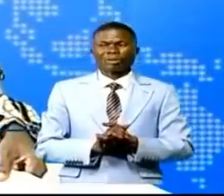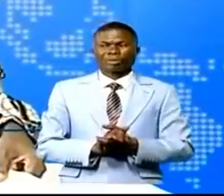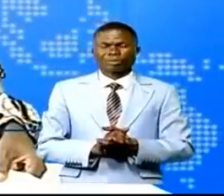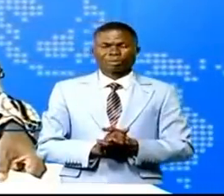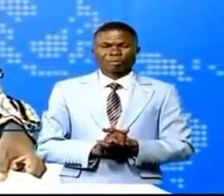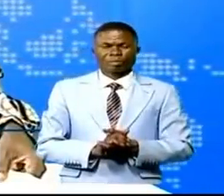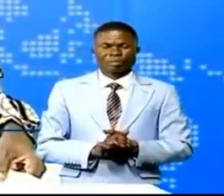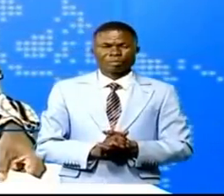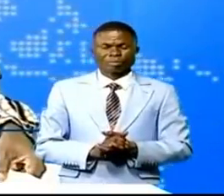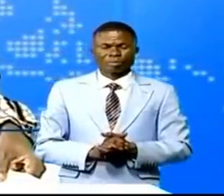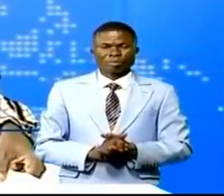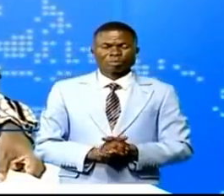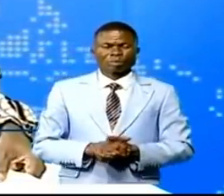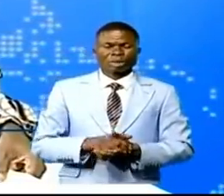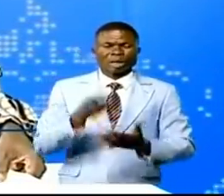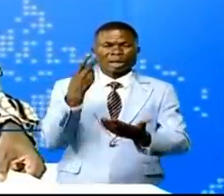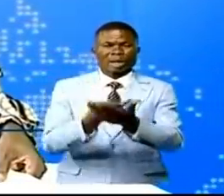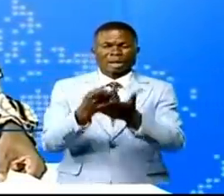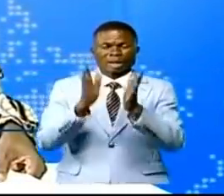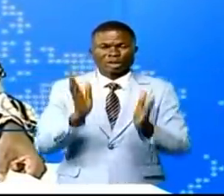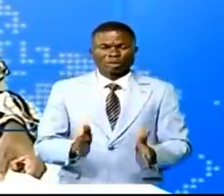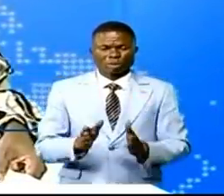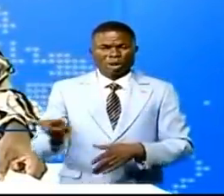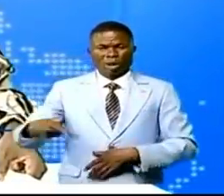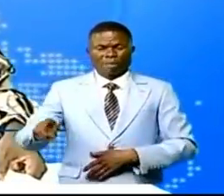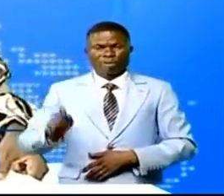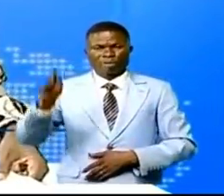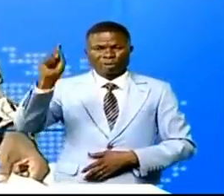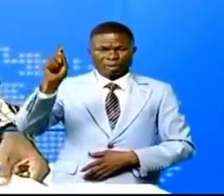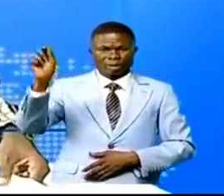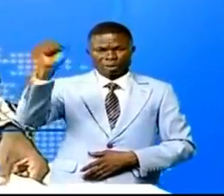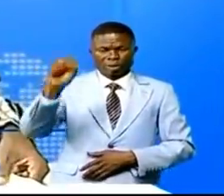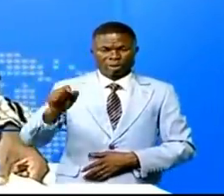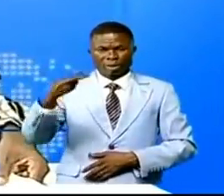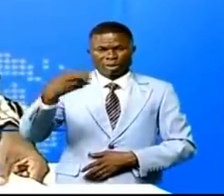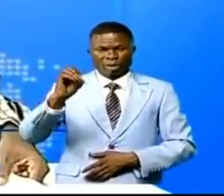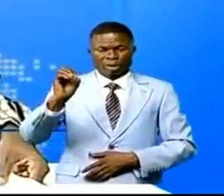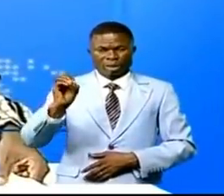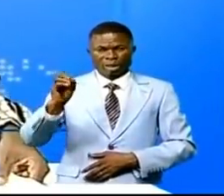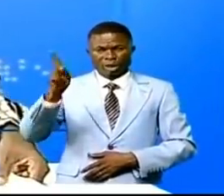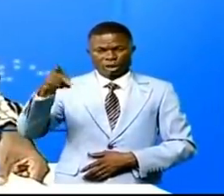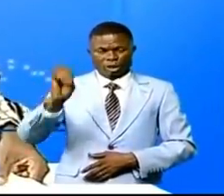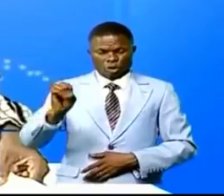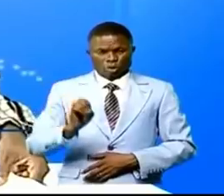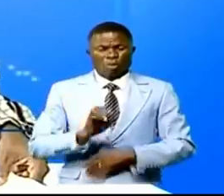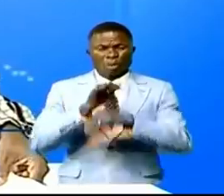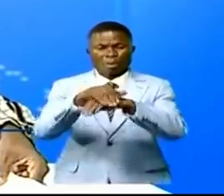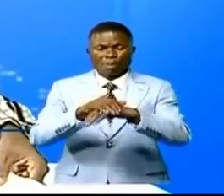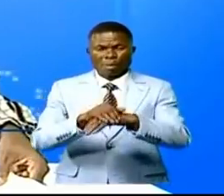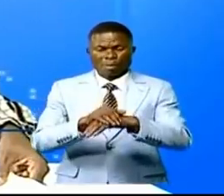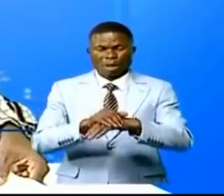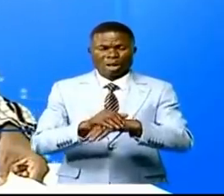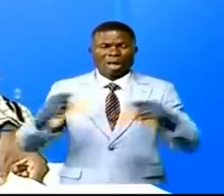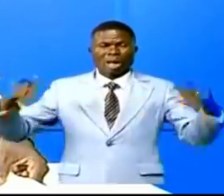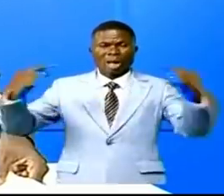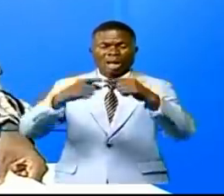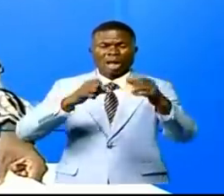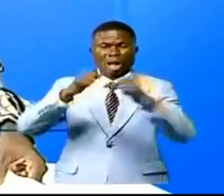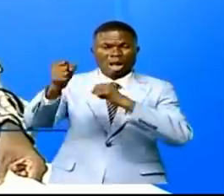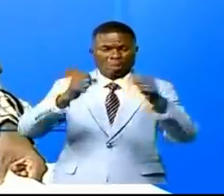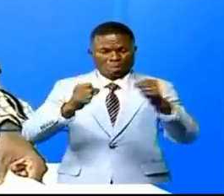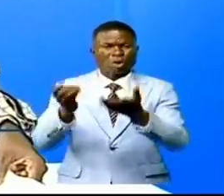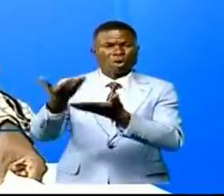pugilistes de la Tchopo qui ont participé au championnat national de boxe vont rentrer chez eux sans peine.